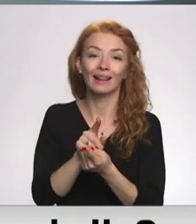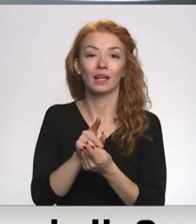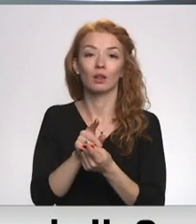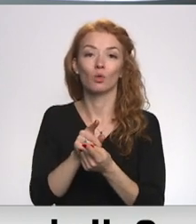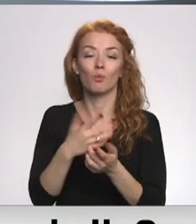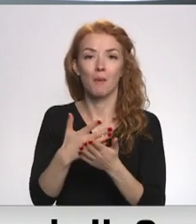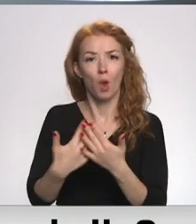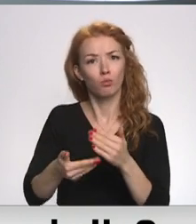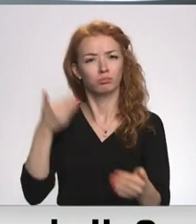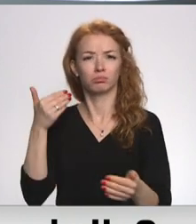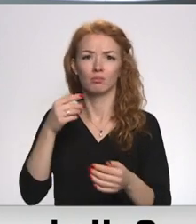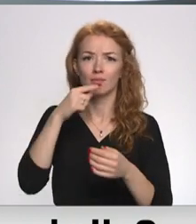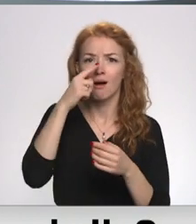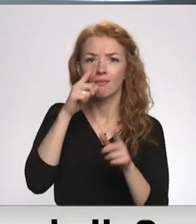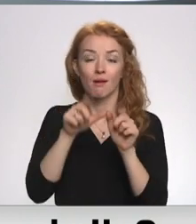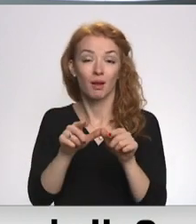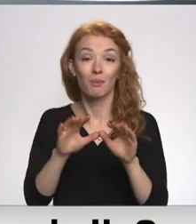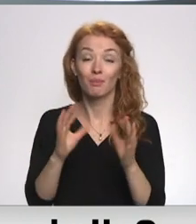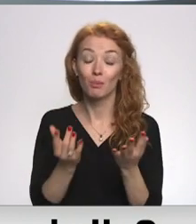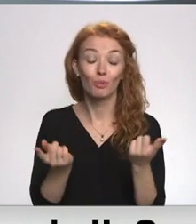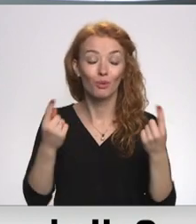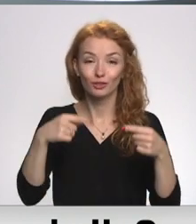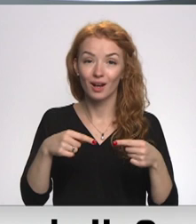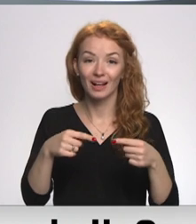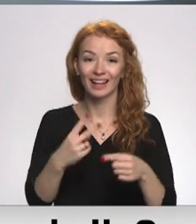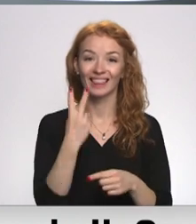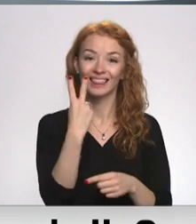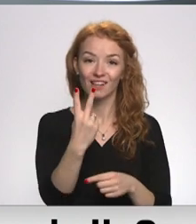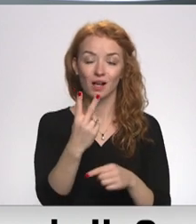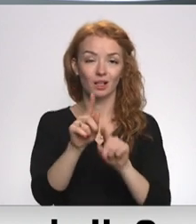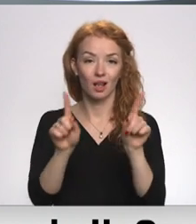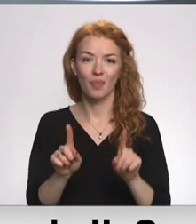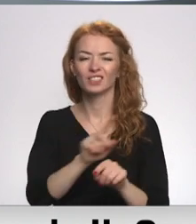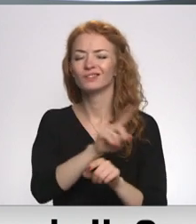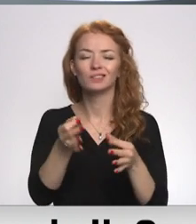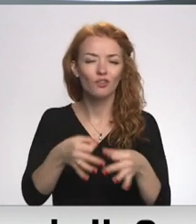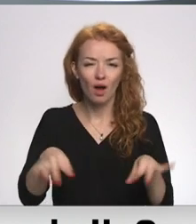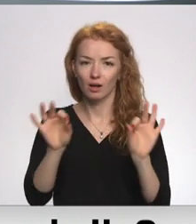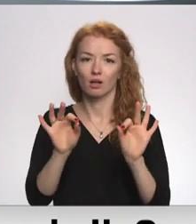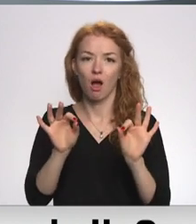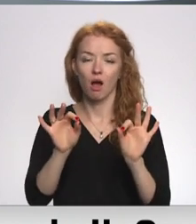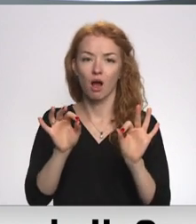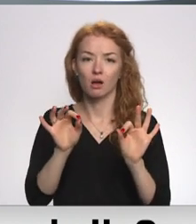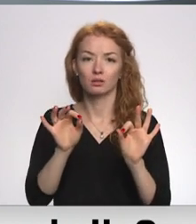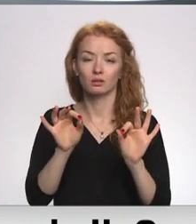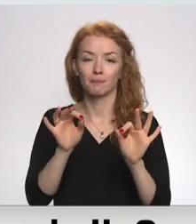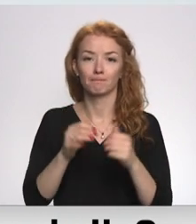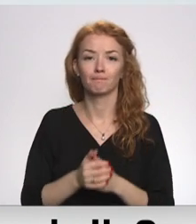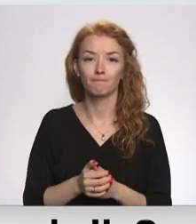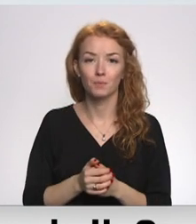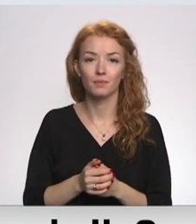martā aprīlī. Šobrīd divas lietas, kas ir pašas būtiskākās kaujas laukā, kas ir